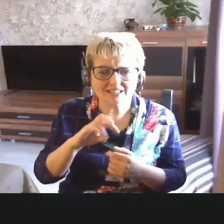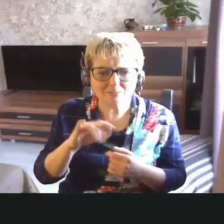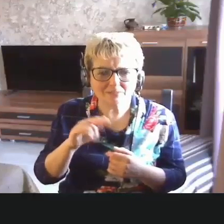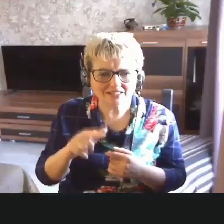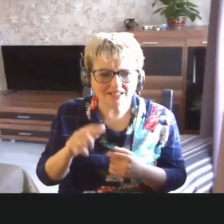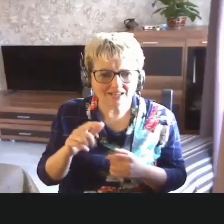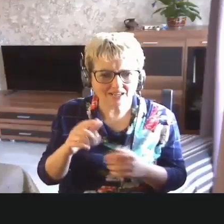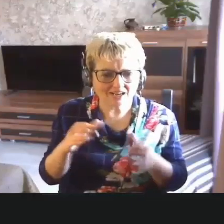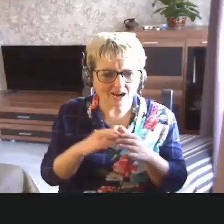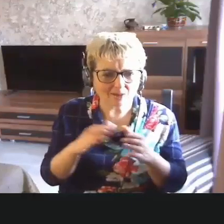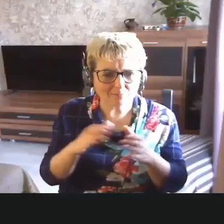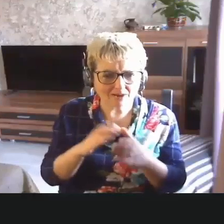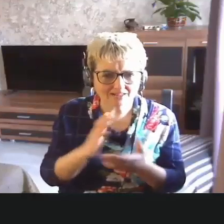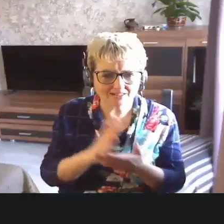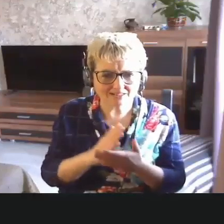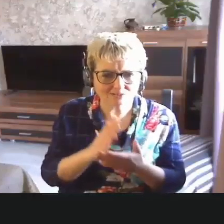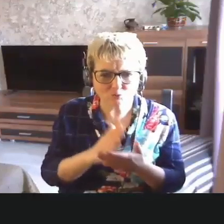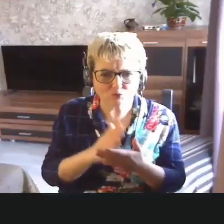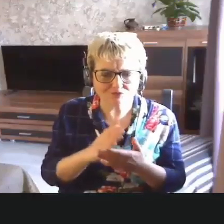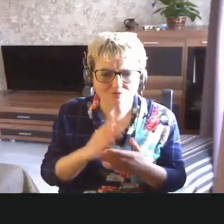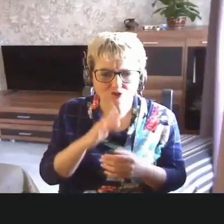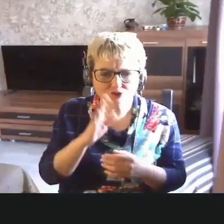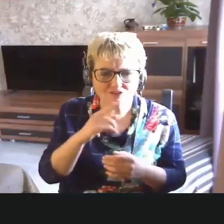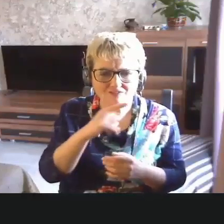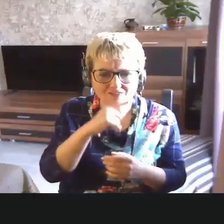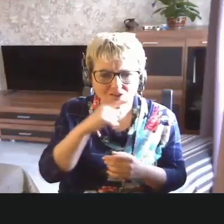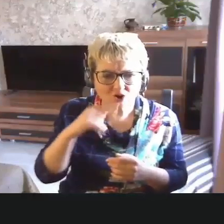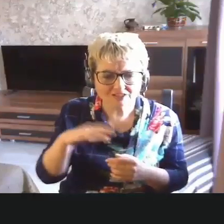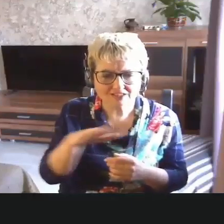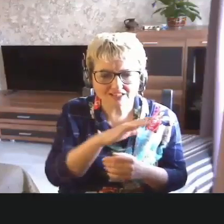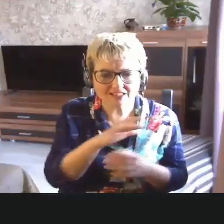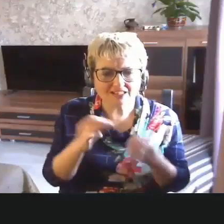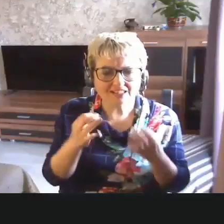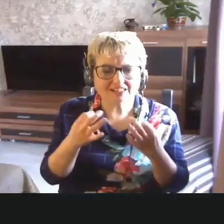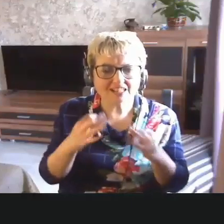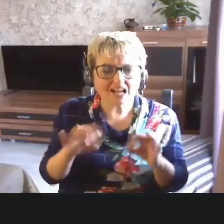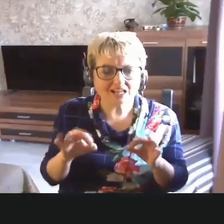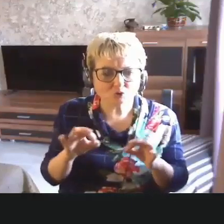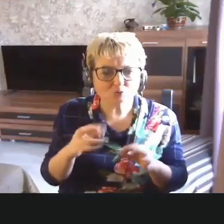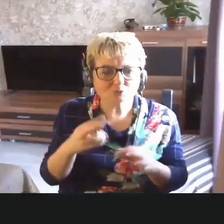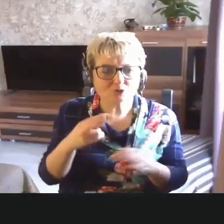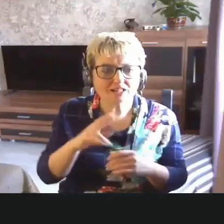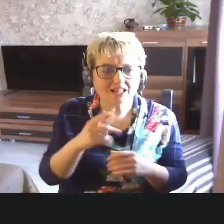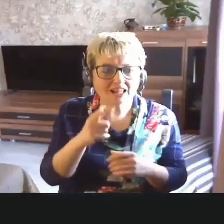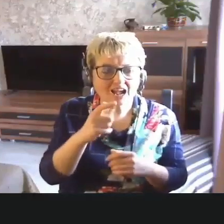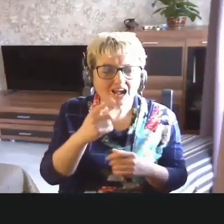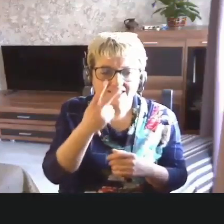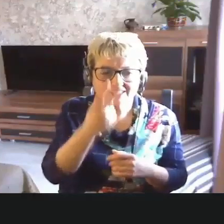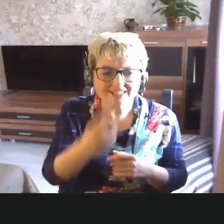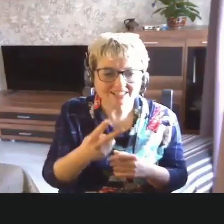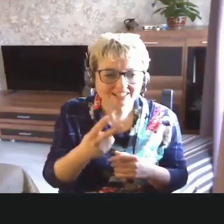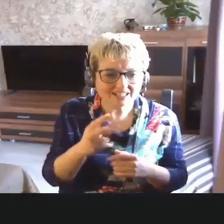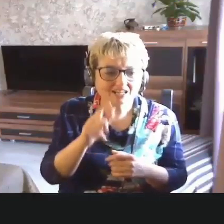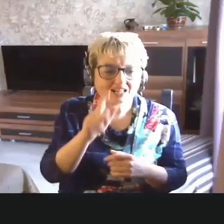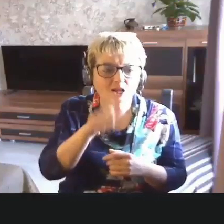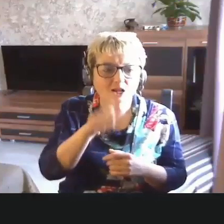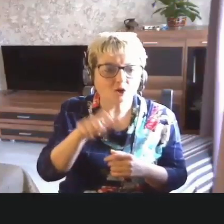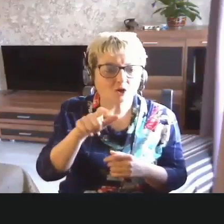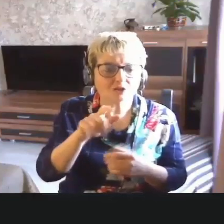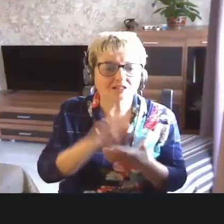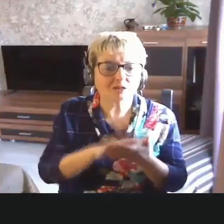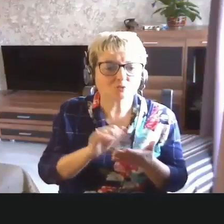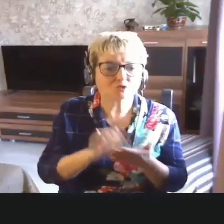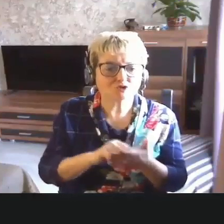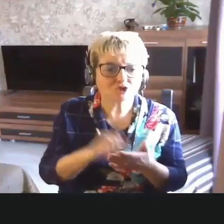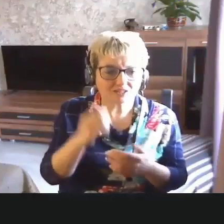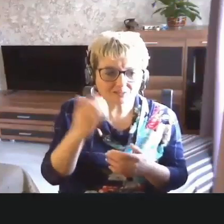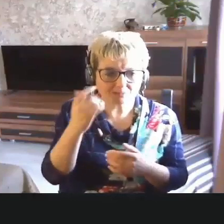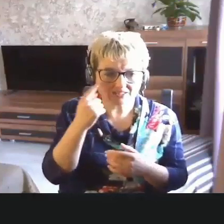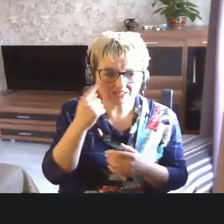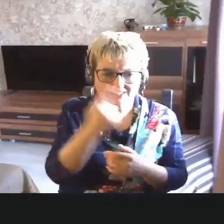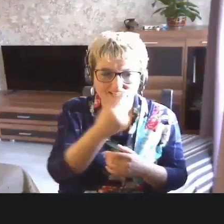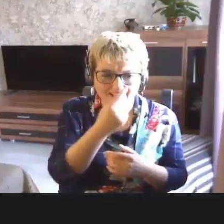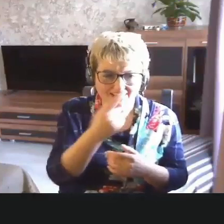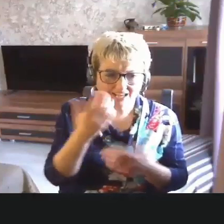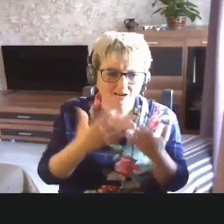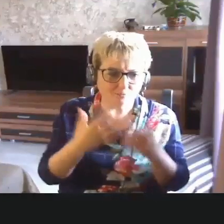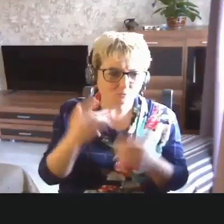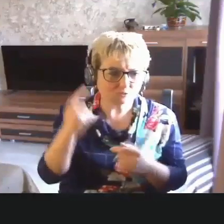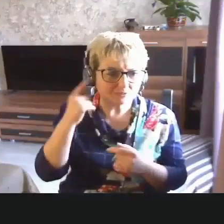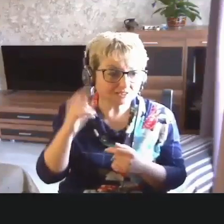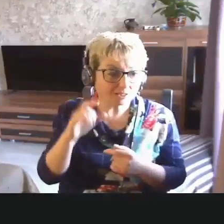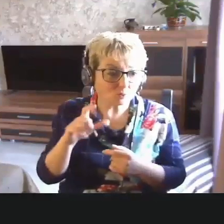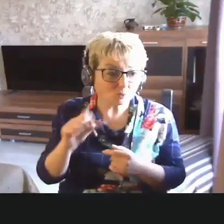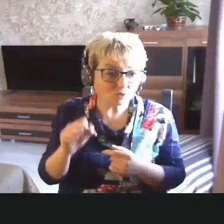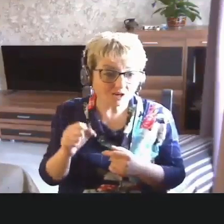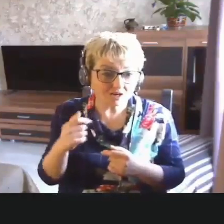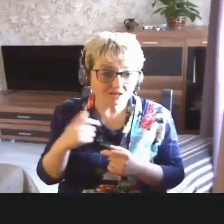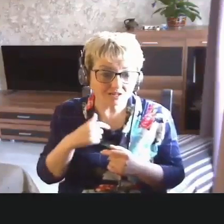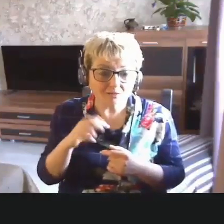существующие в России, доступны для зрителей с нарушением зрения, ну и, может быть, слух